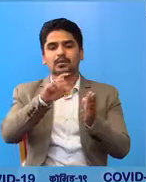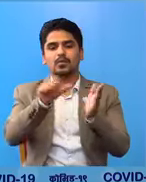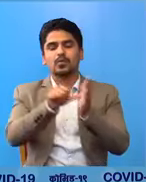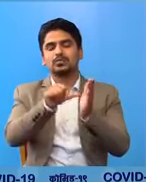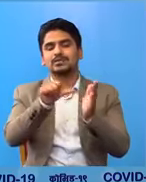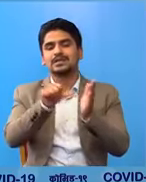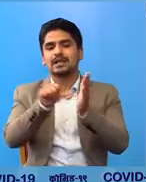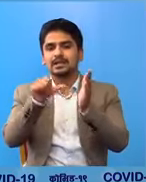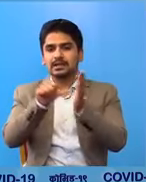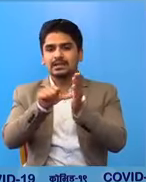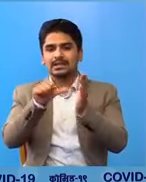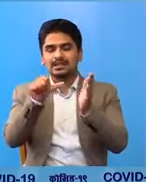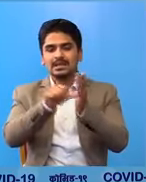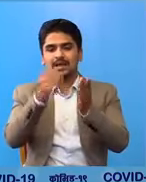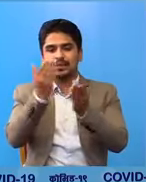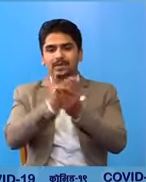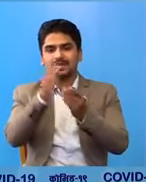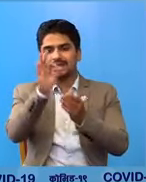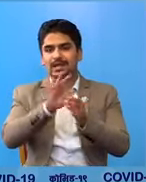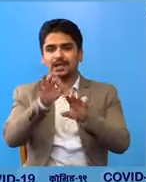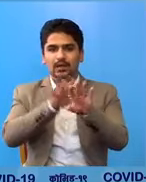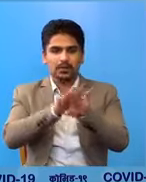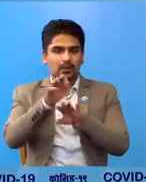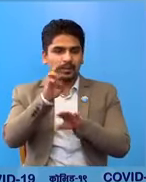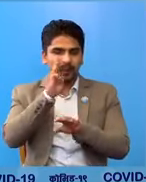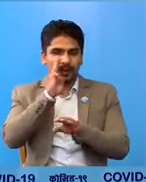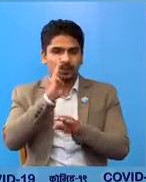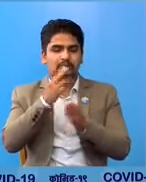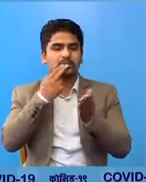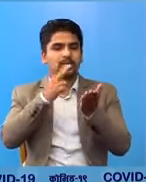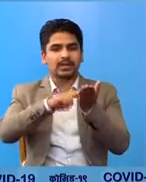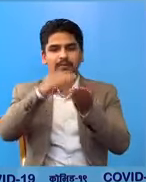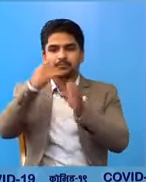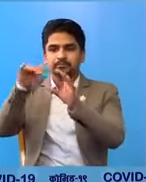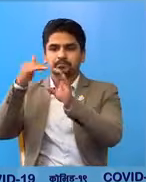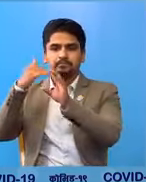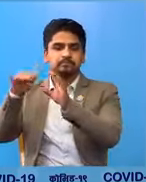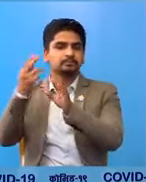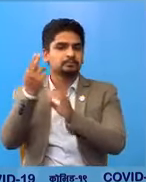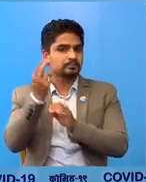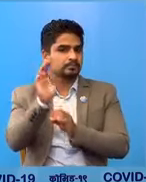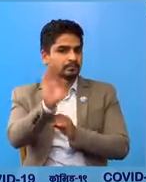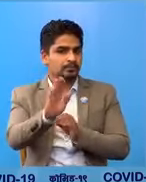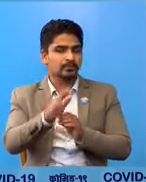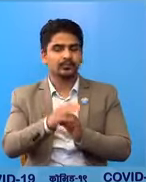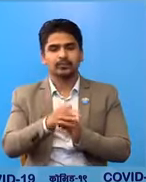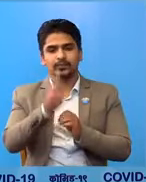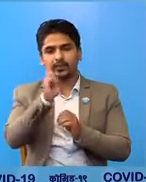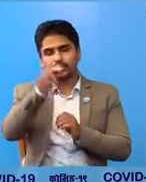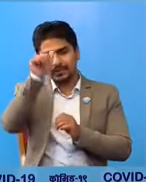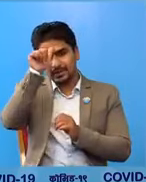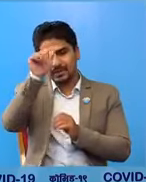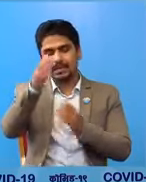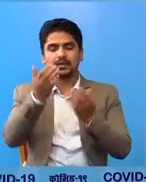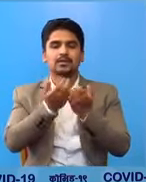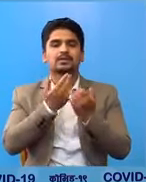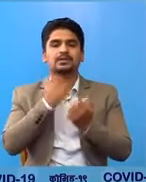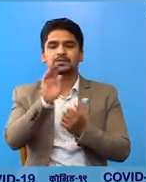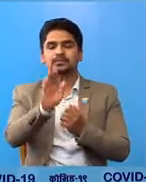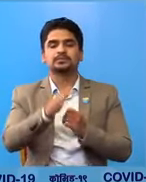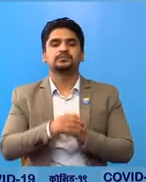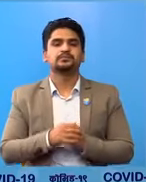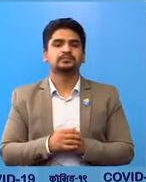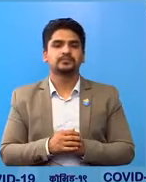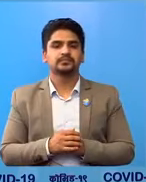का जिल्ला प्रिशाशन कारेले हरुमा पत्राचार समेत भायको बेहरा जानकारी को